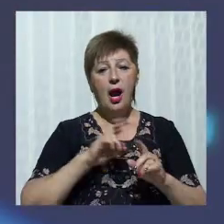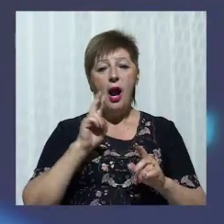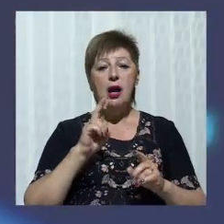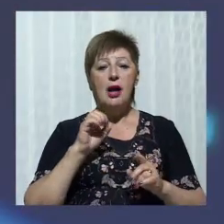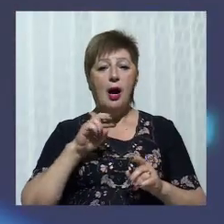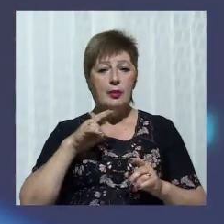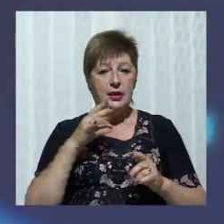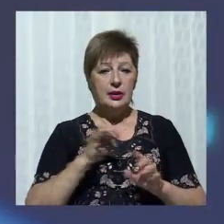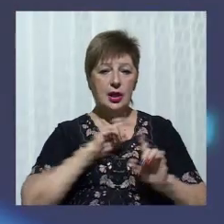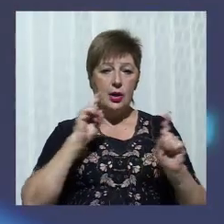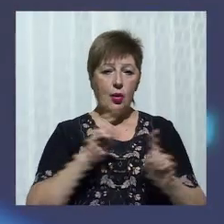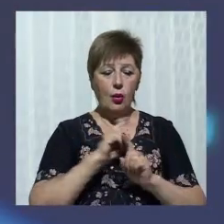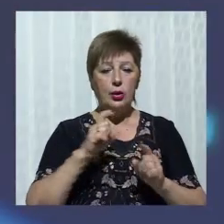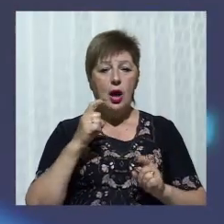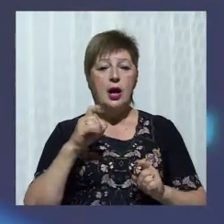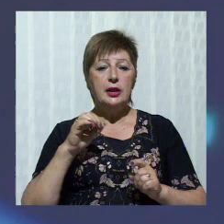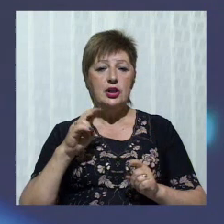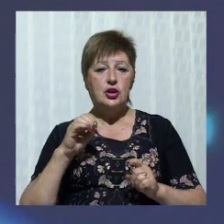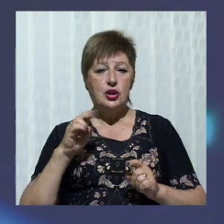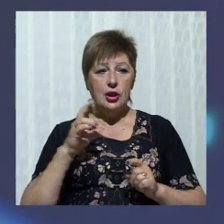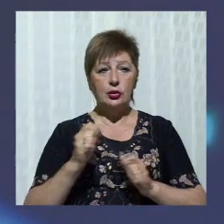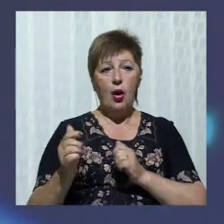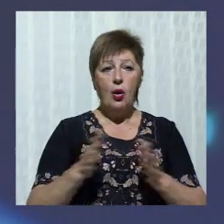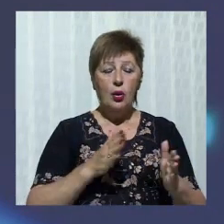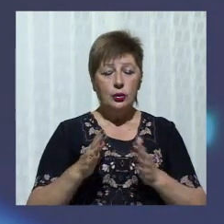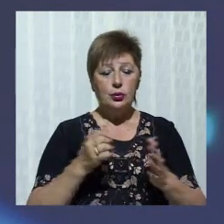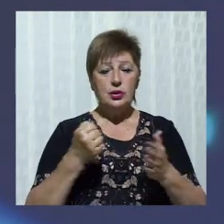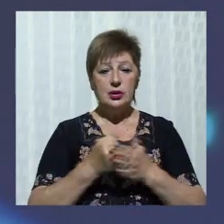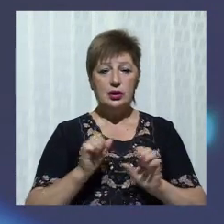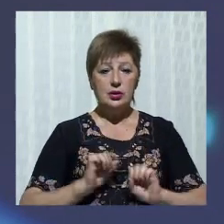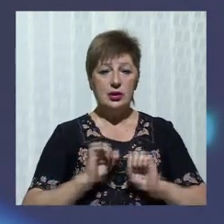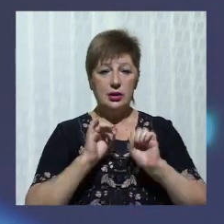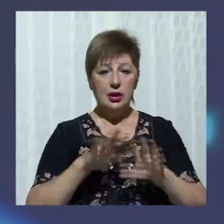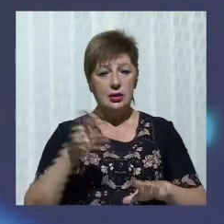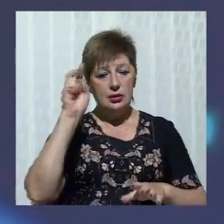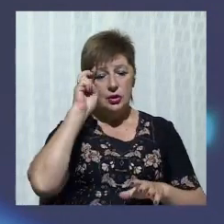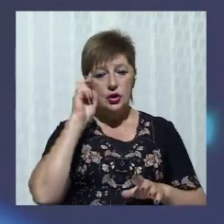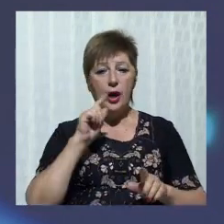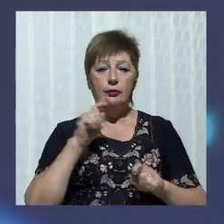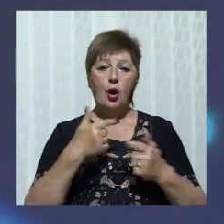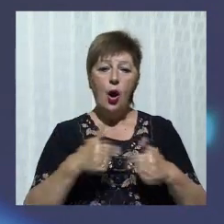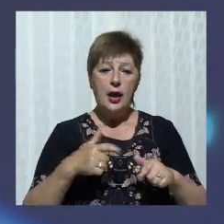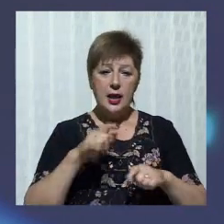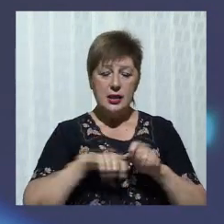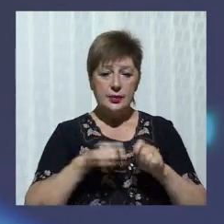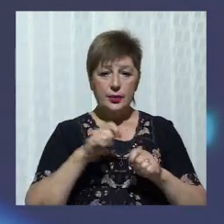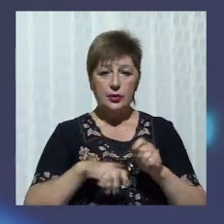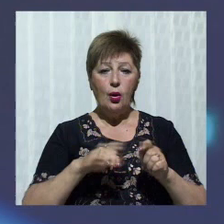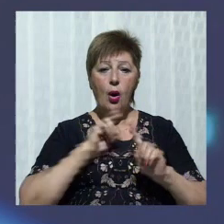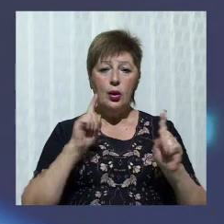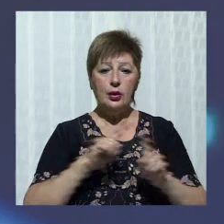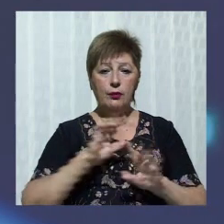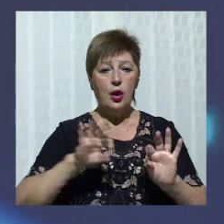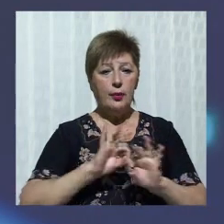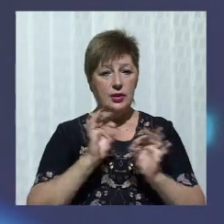«Крещендо» Криворізького педагогічного університету готується до складання державного іспиту з хорової майстерності. Нещодавно